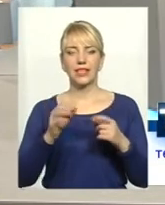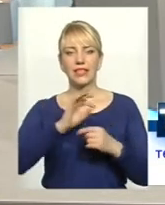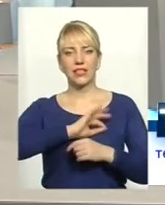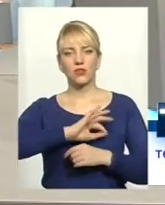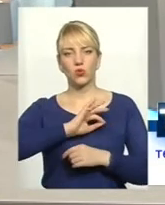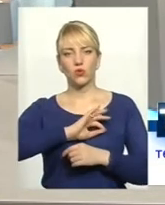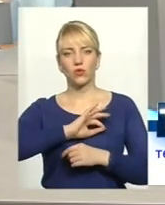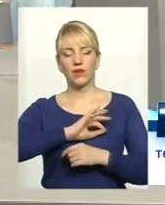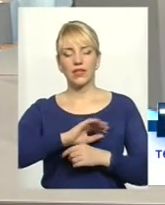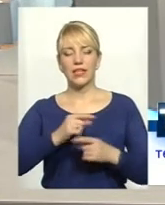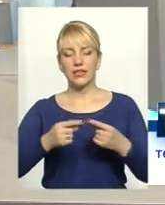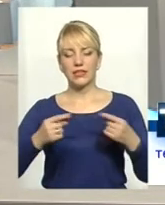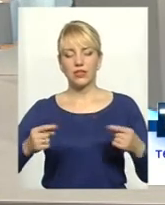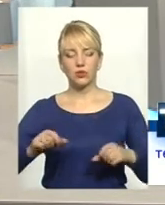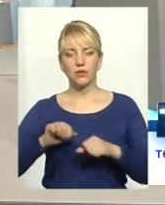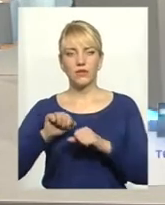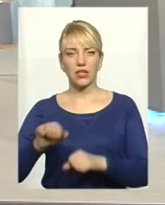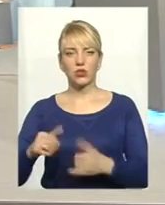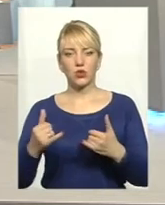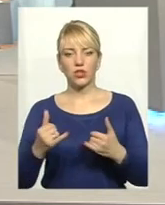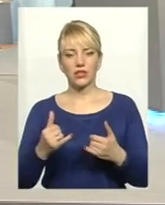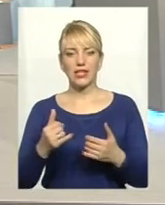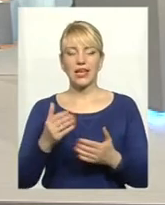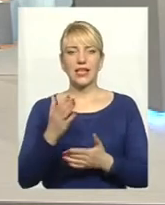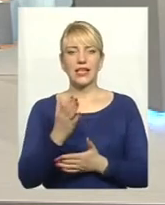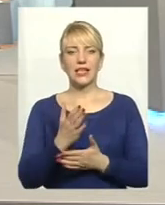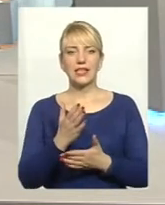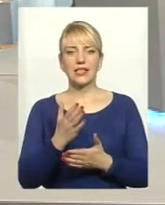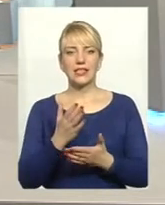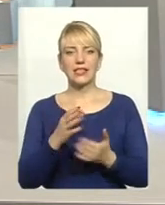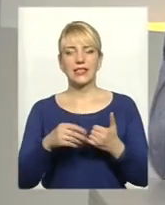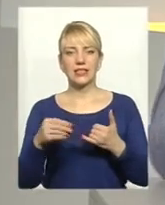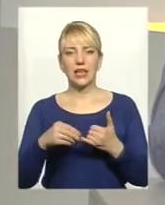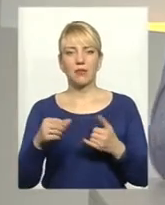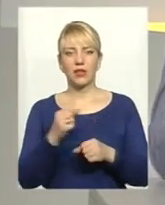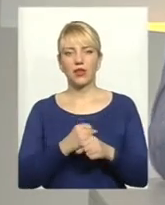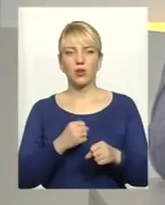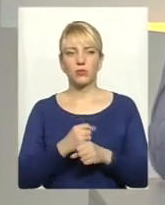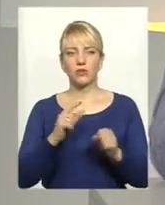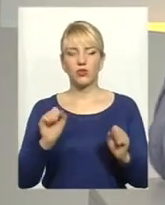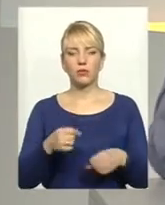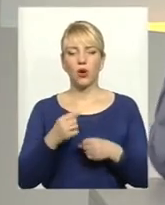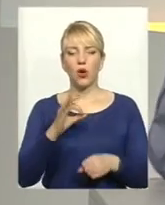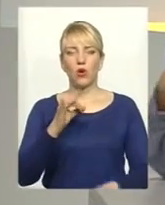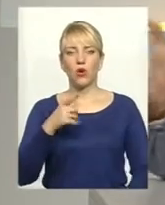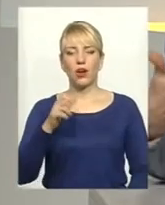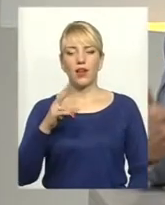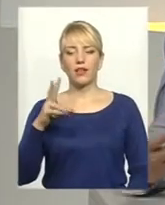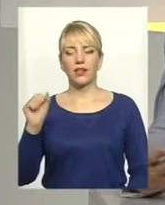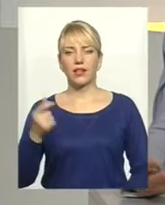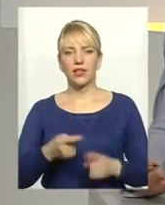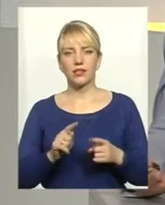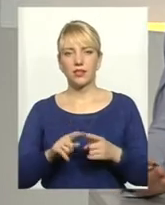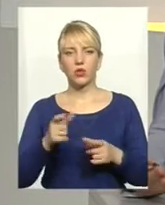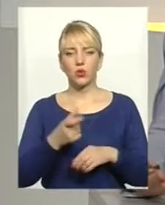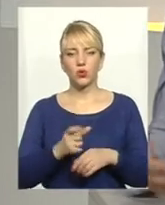застосуванням засобів захисту сучасне землеробство неможливо. Ну так, насправді, органічне землеробство, воно дуже популярне, і це